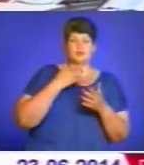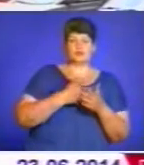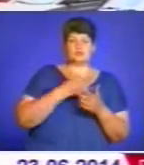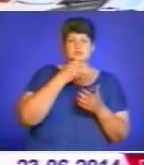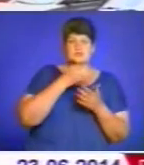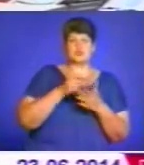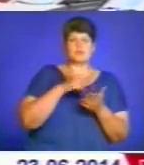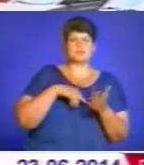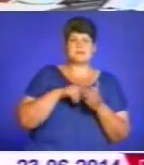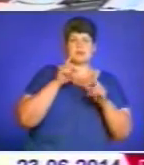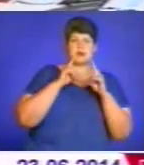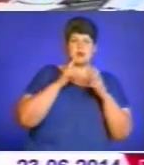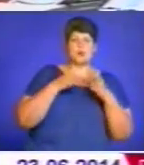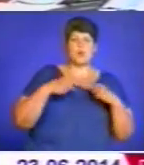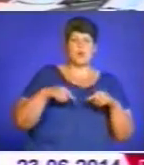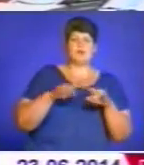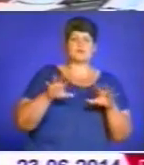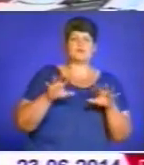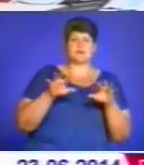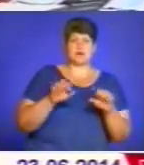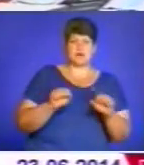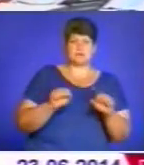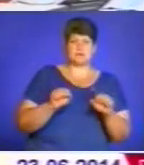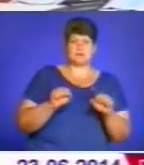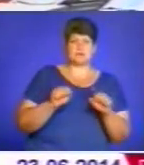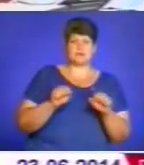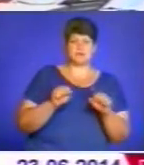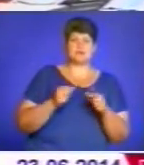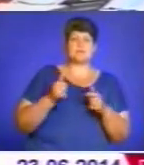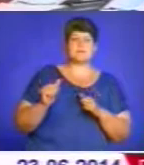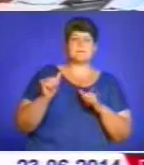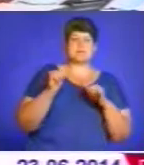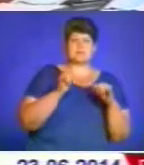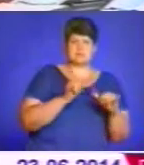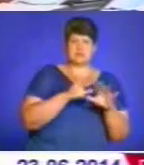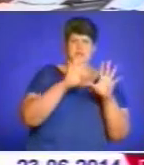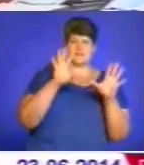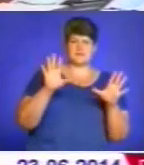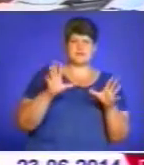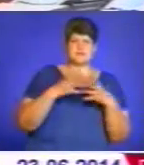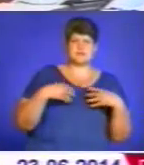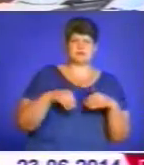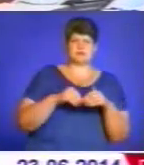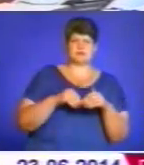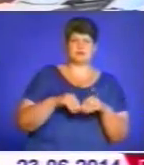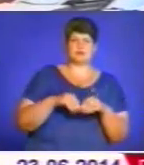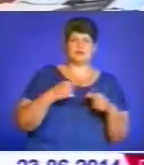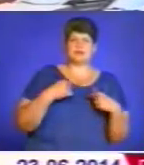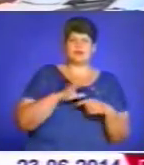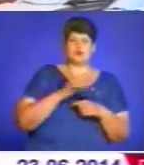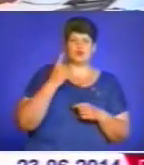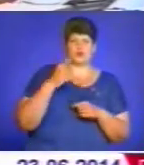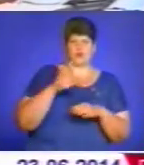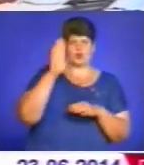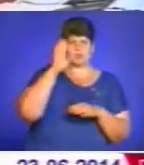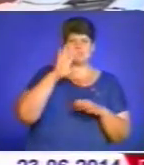і взагалі органи влади відреагували і забезпечили сім'ї постраждалих. Не тільки одного хлопця,